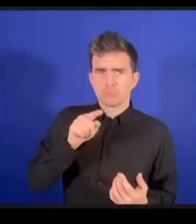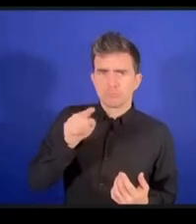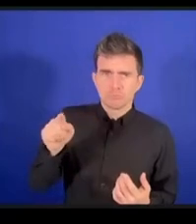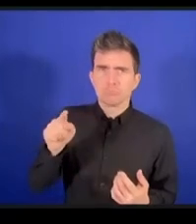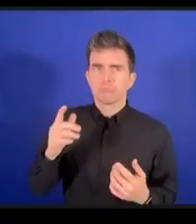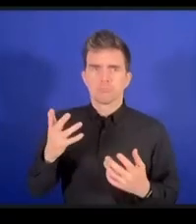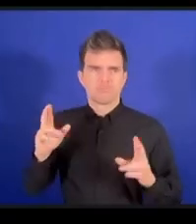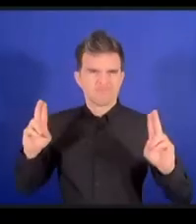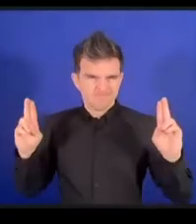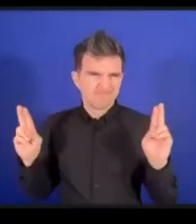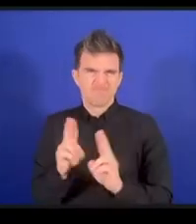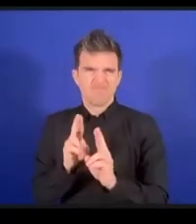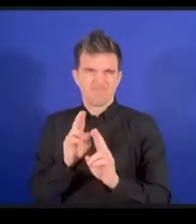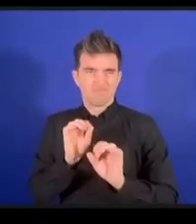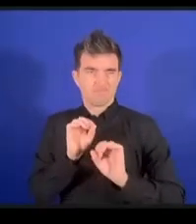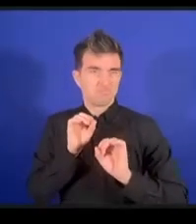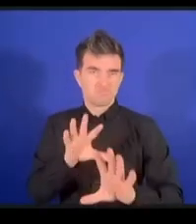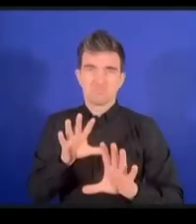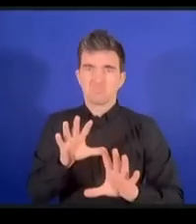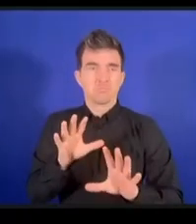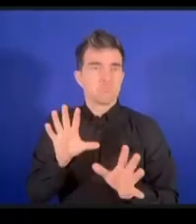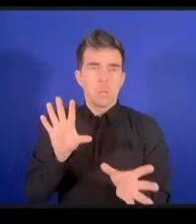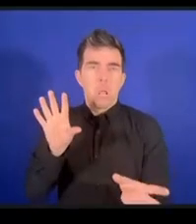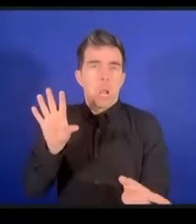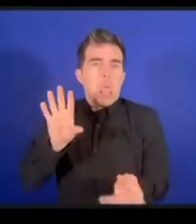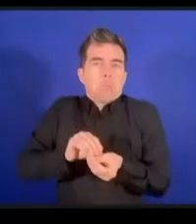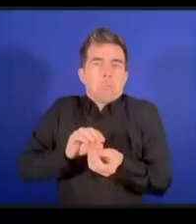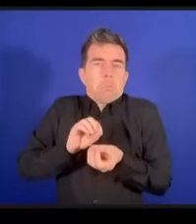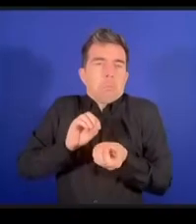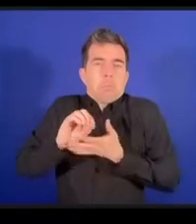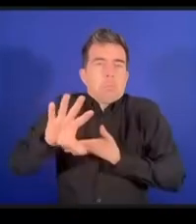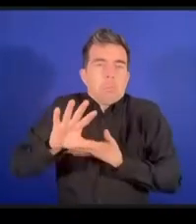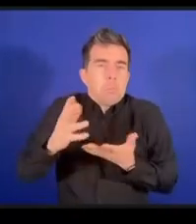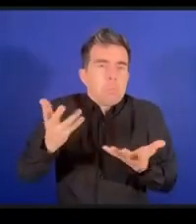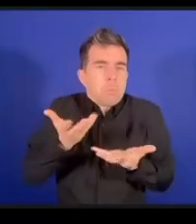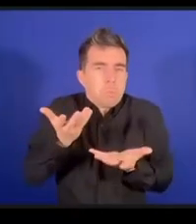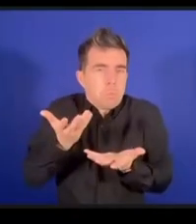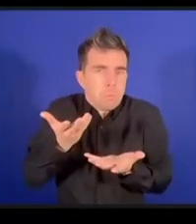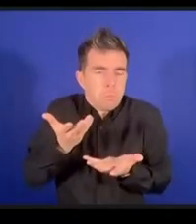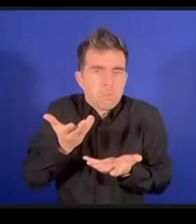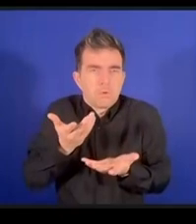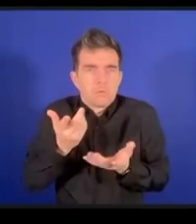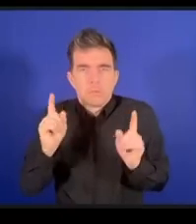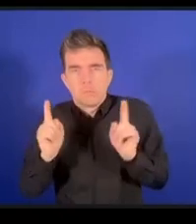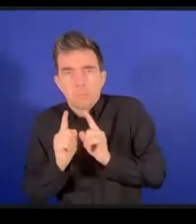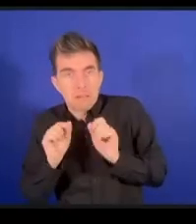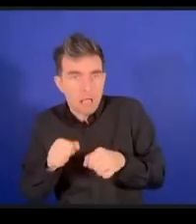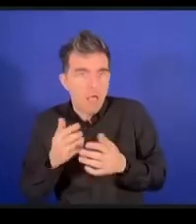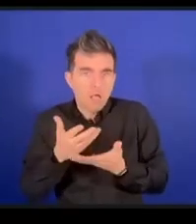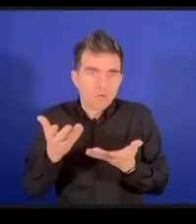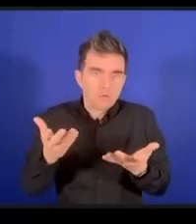まとめをいただけますかそして自己紹介をいただけますかお願いしますマークありがとうございます